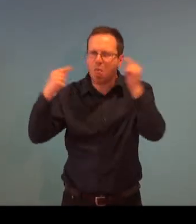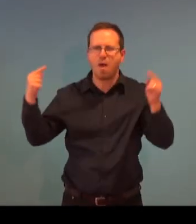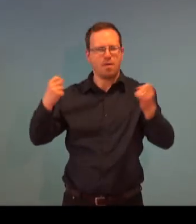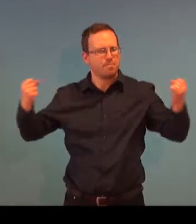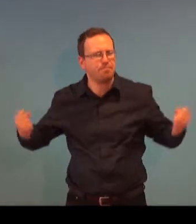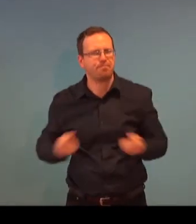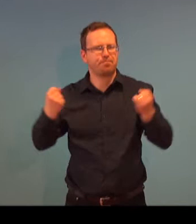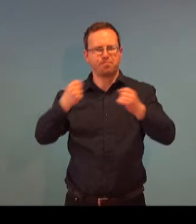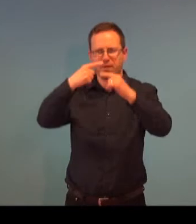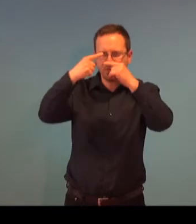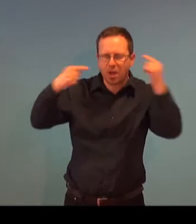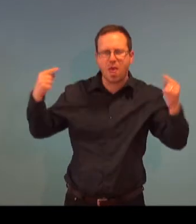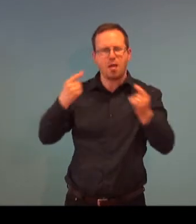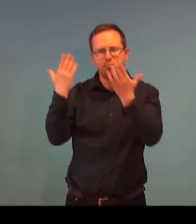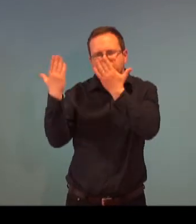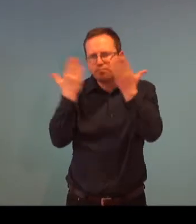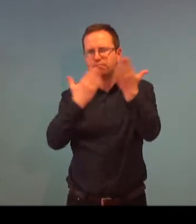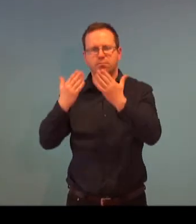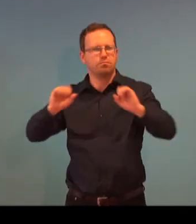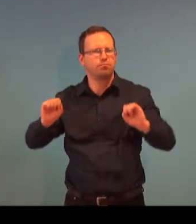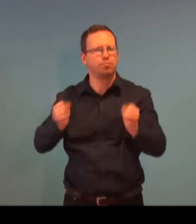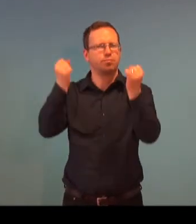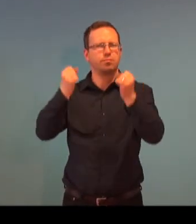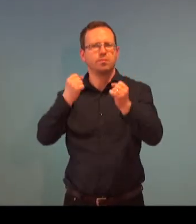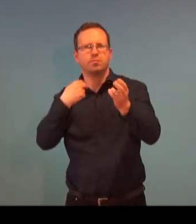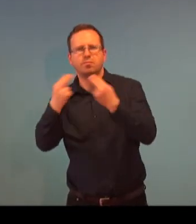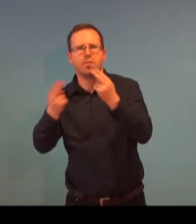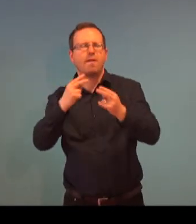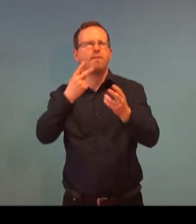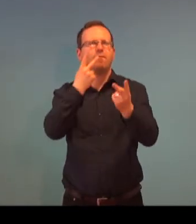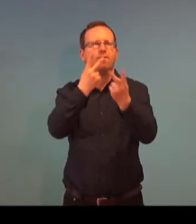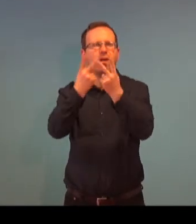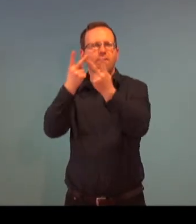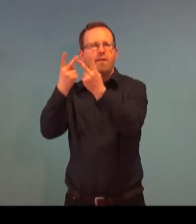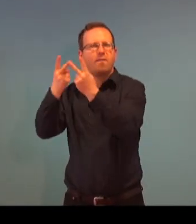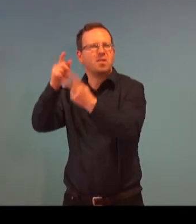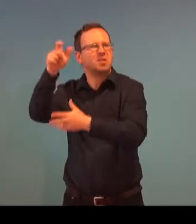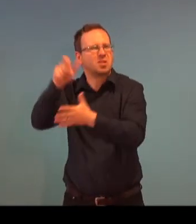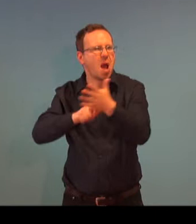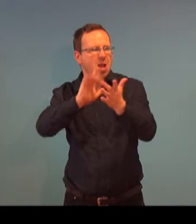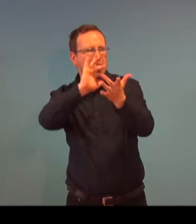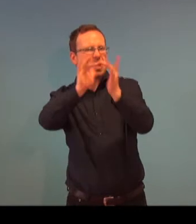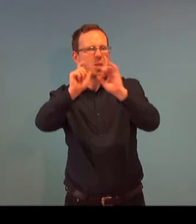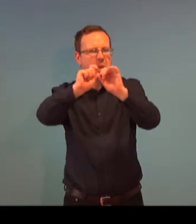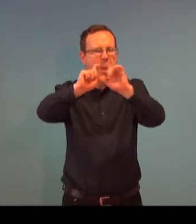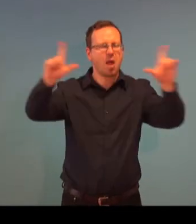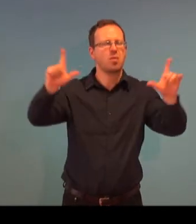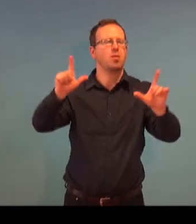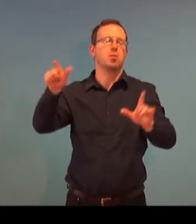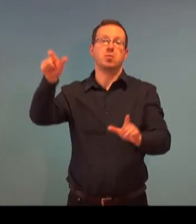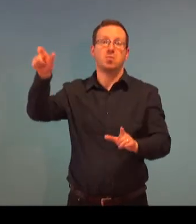chválí, protože on zase dál sdělává, pracuje na sobě, takže už dneska sám vytváří